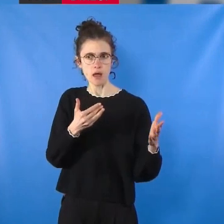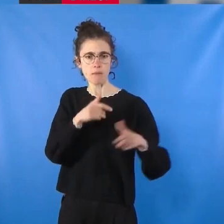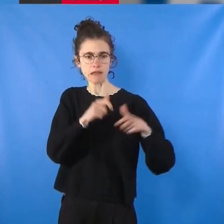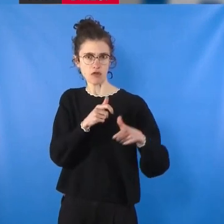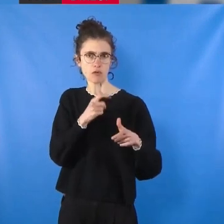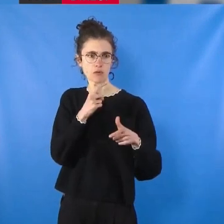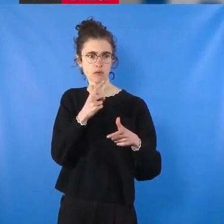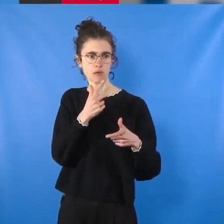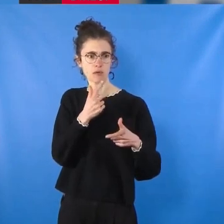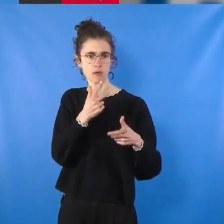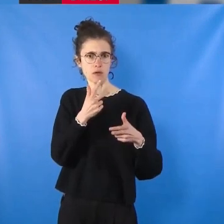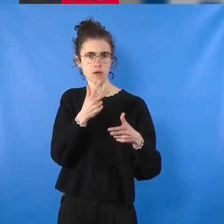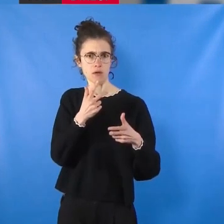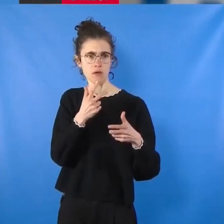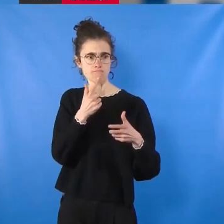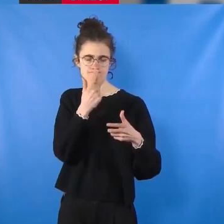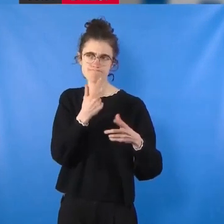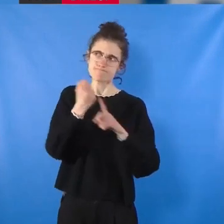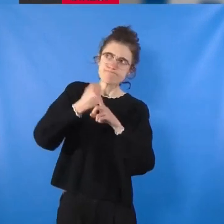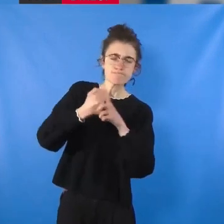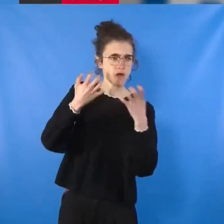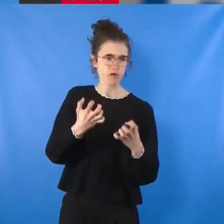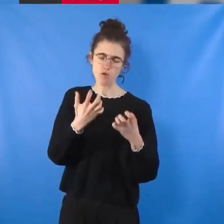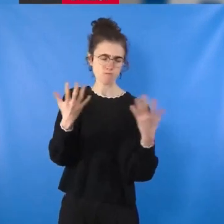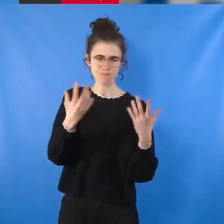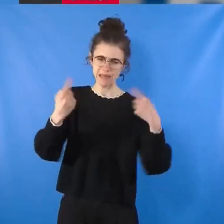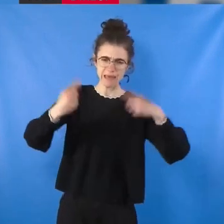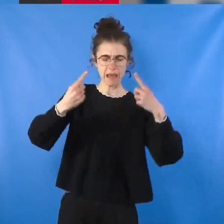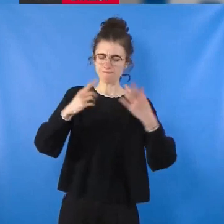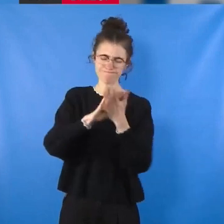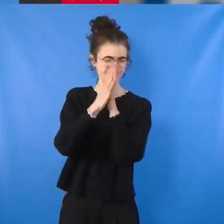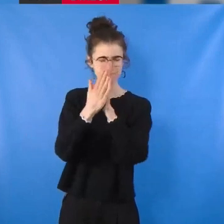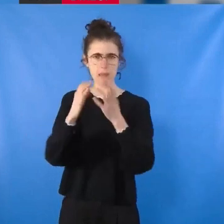cette guerre pour exiger la paix et la libération des otages.